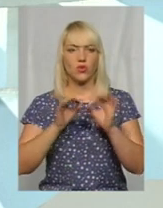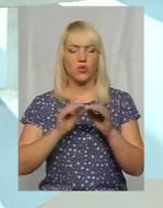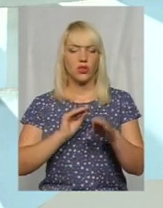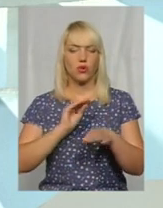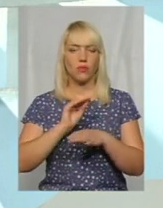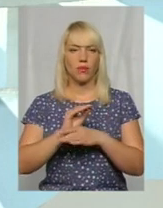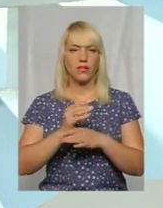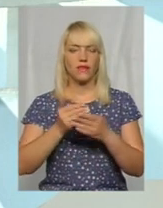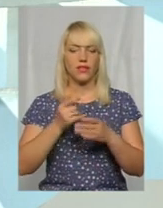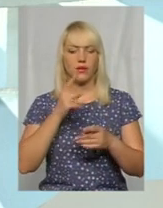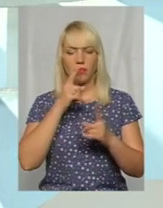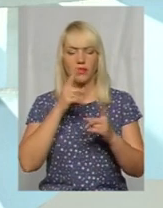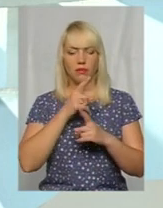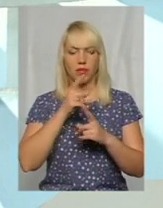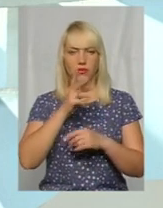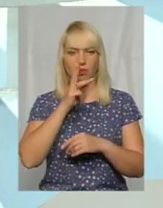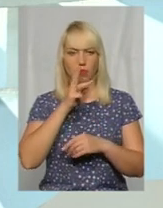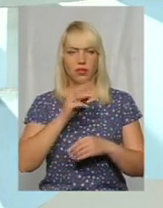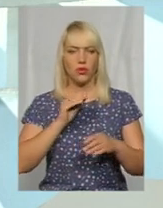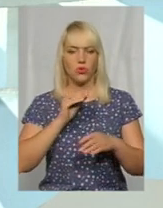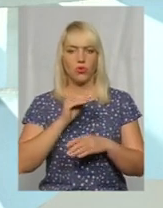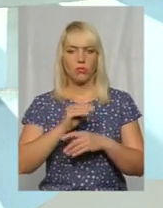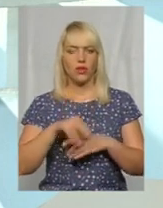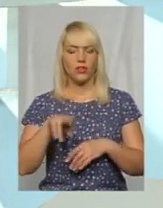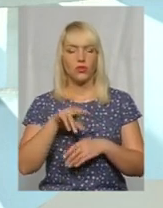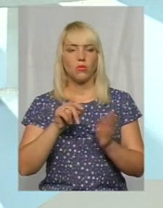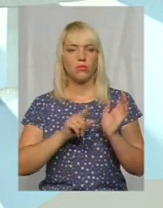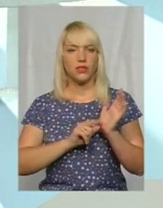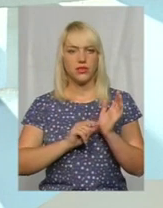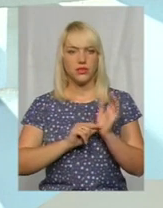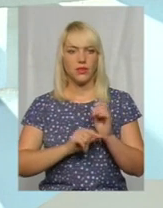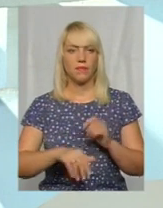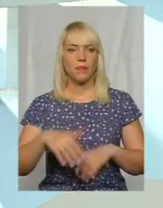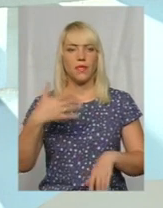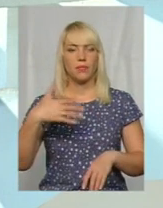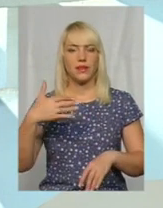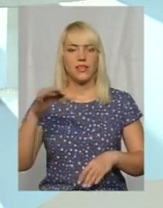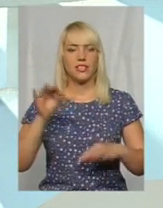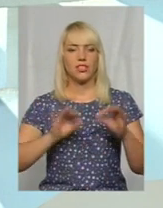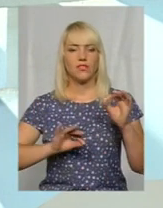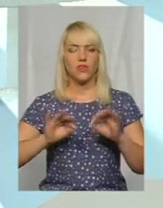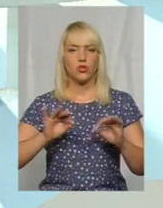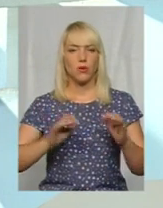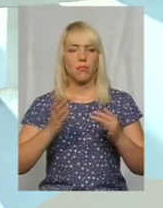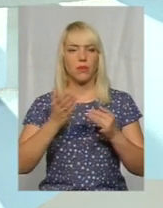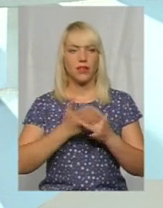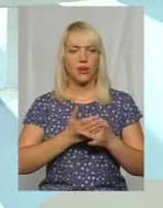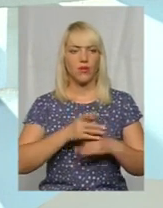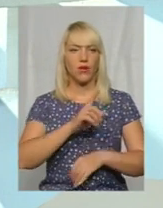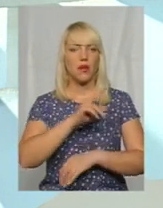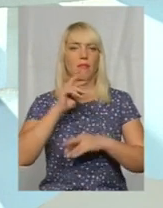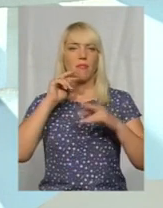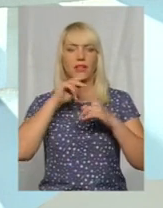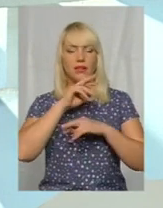заробітної плати, доплати 10% до пенсії. 50% пільгове медикаментозне